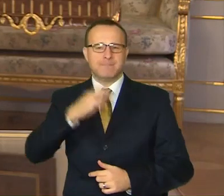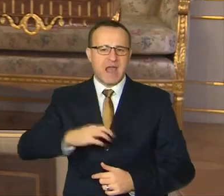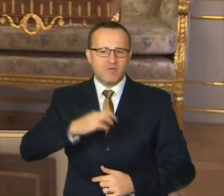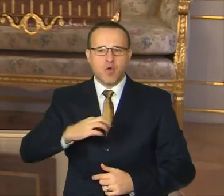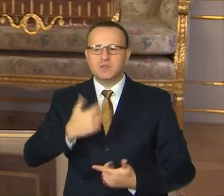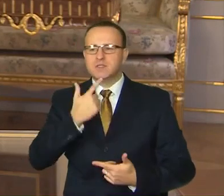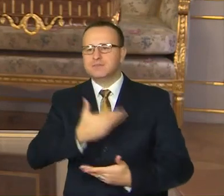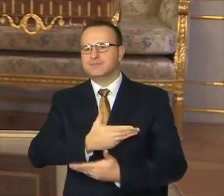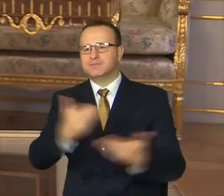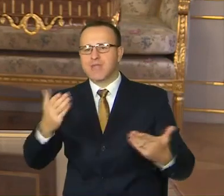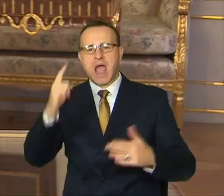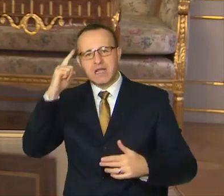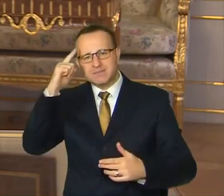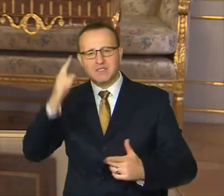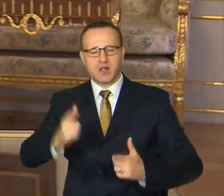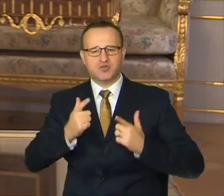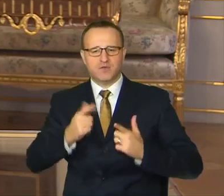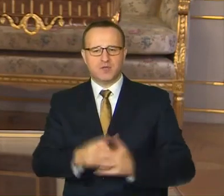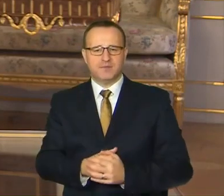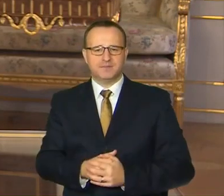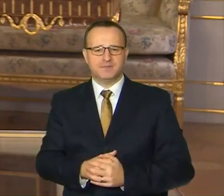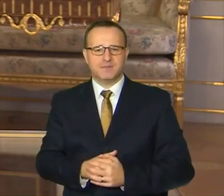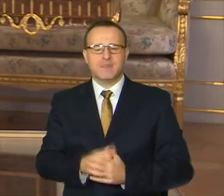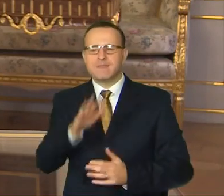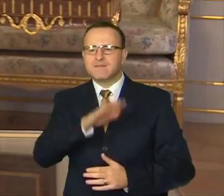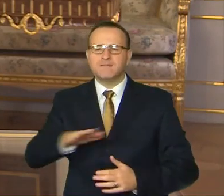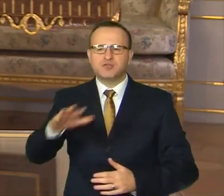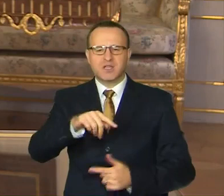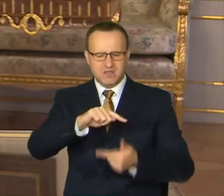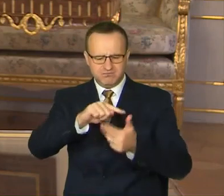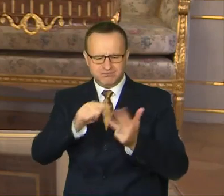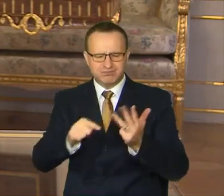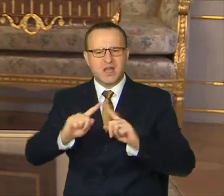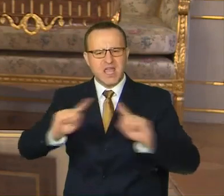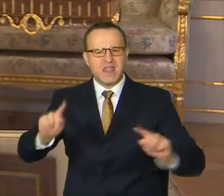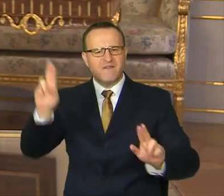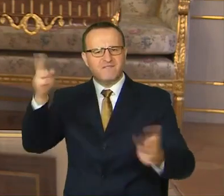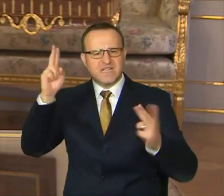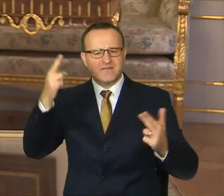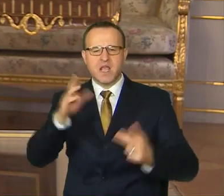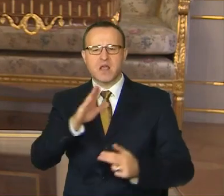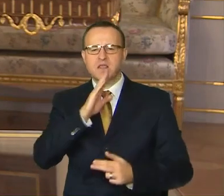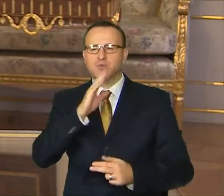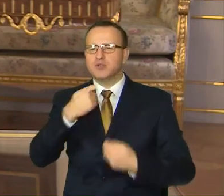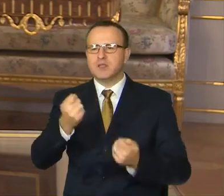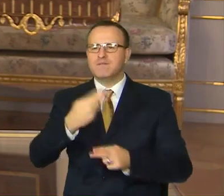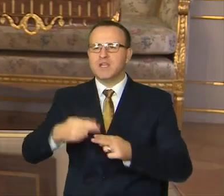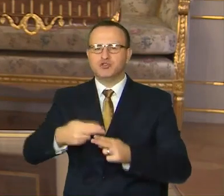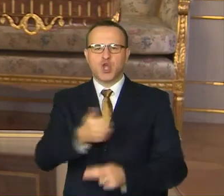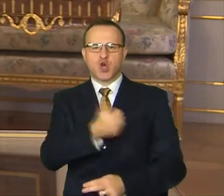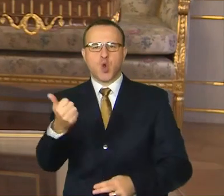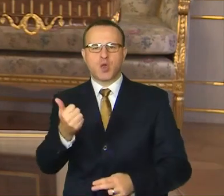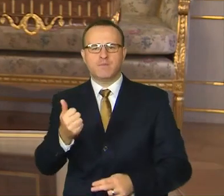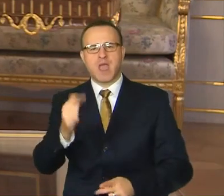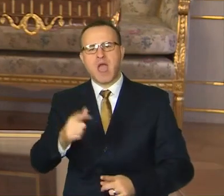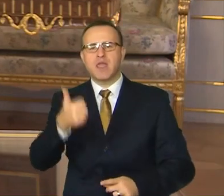priestore a o zmysle života. Všetky tieto a ďalšie výzvy nemôžno vyriešiť za jeden rok a mnohé z nich